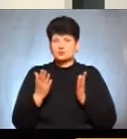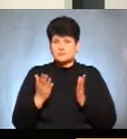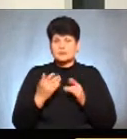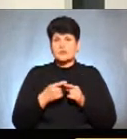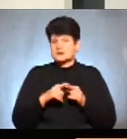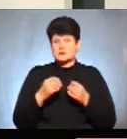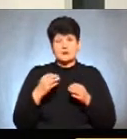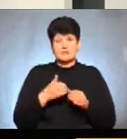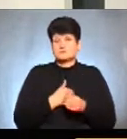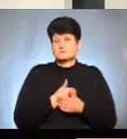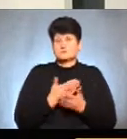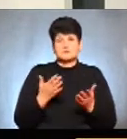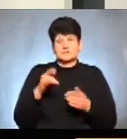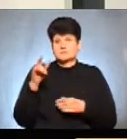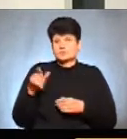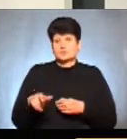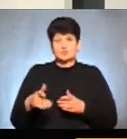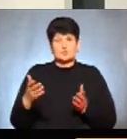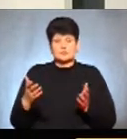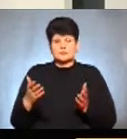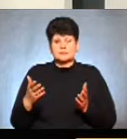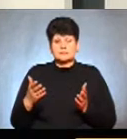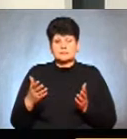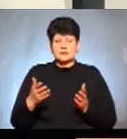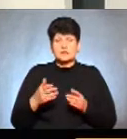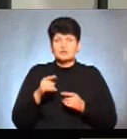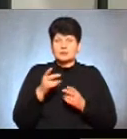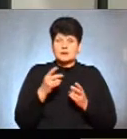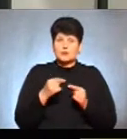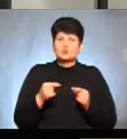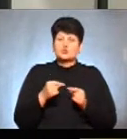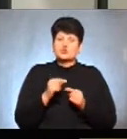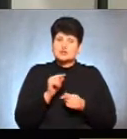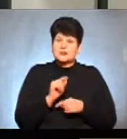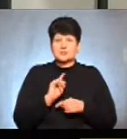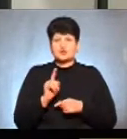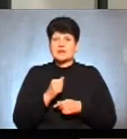воля особи, звичайно. Тут ще потрібно уточнити, що, на жаль,